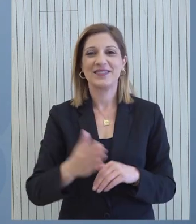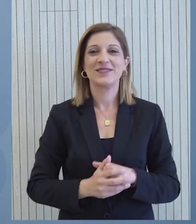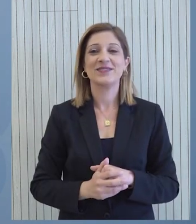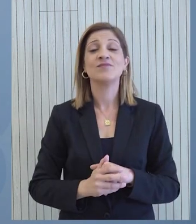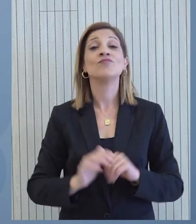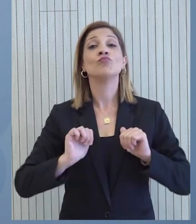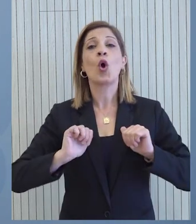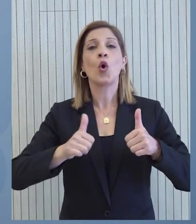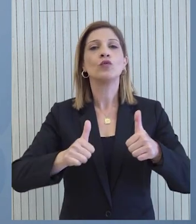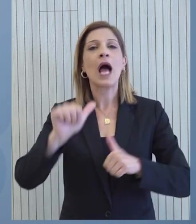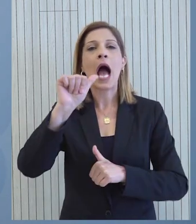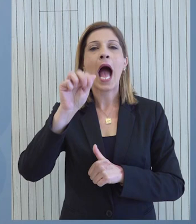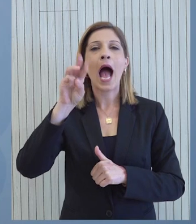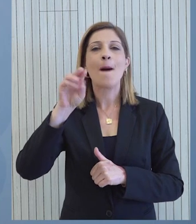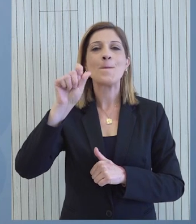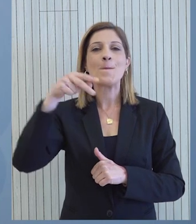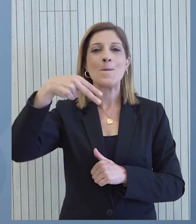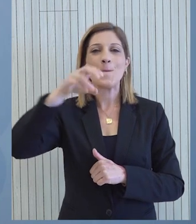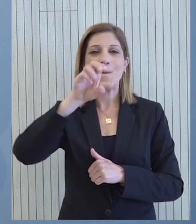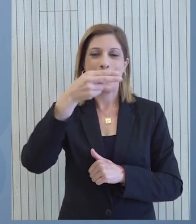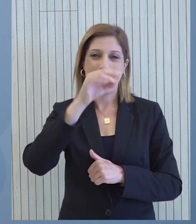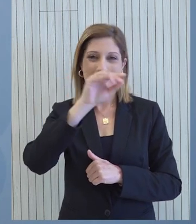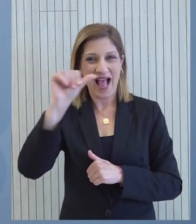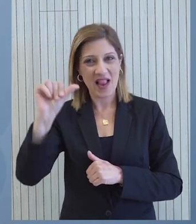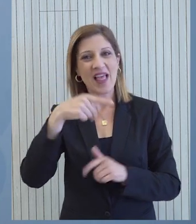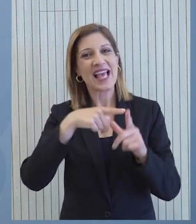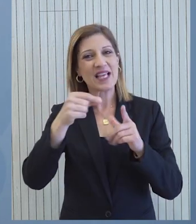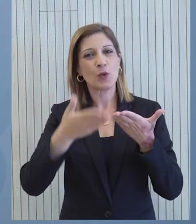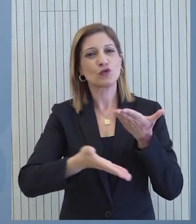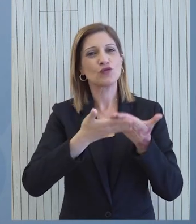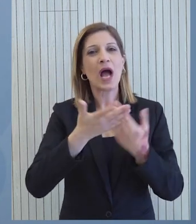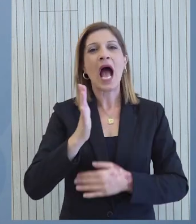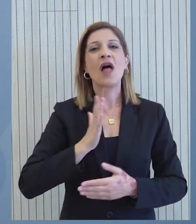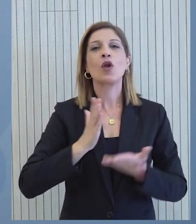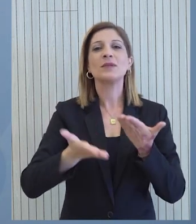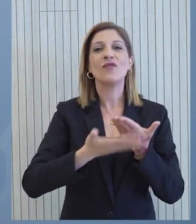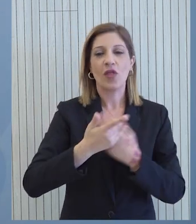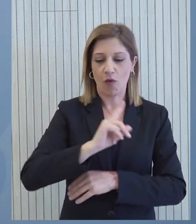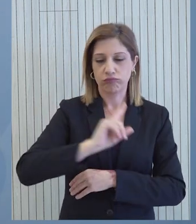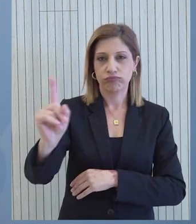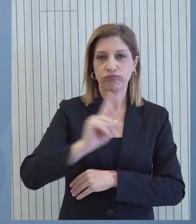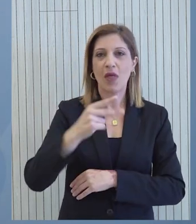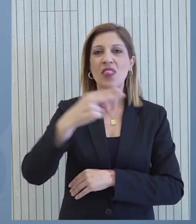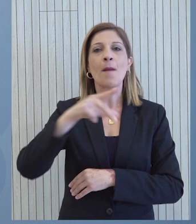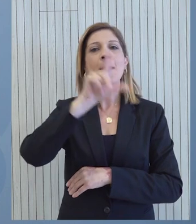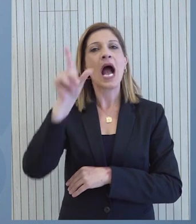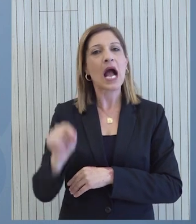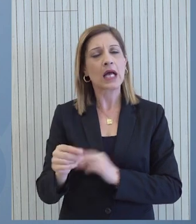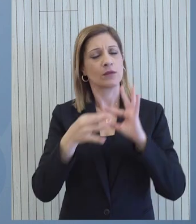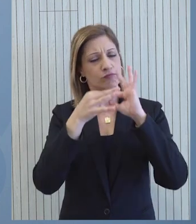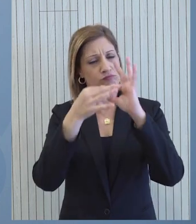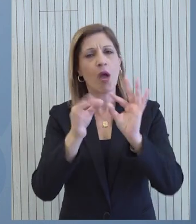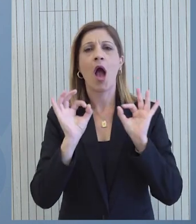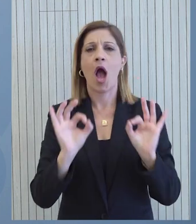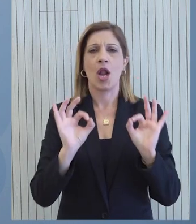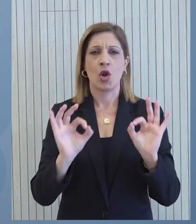Πρωτοβουλία αμάλθεια της Κυπριακής Δημοκρατίας, του θαλάσσιου διαδρόμου για παροχή ανθρωπιστικής βοήθειας προς τον άμαχο πληθυσμό στη Γάτζα, συνεχίζεται κανονικά.